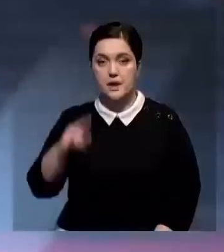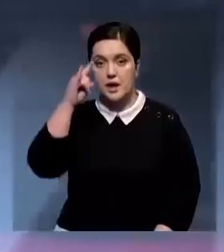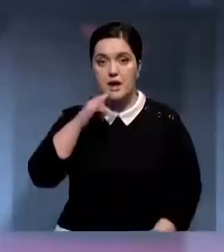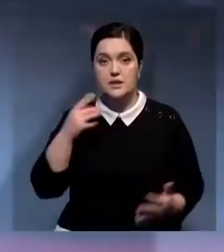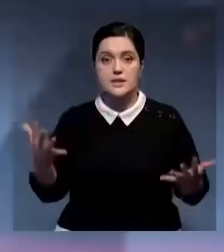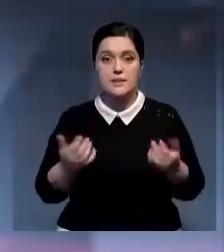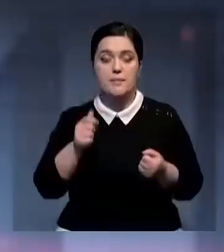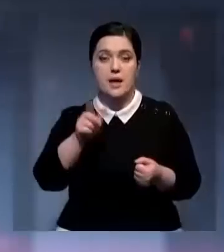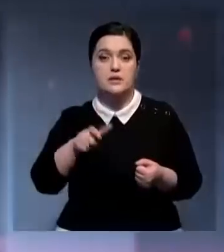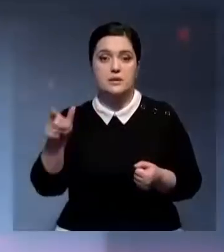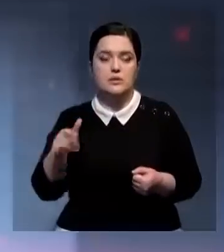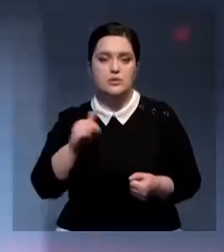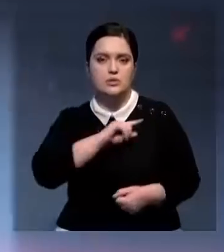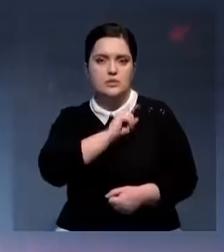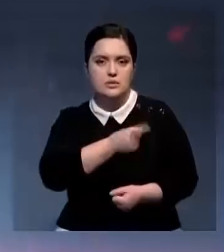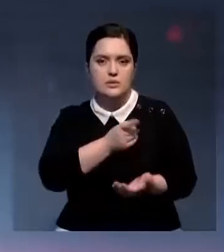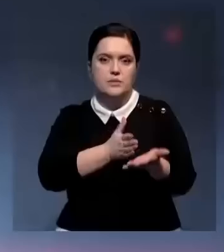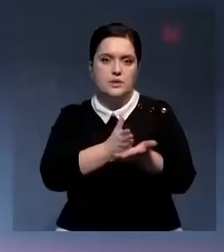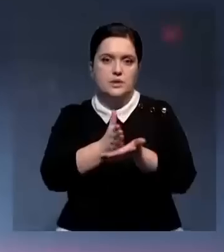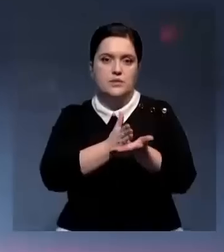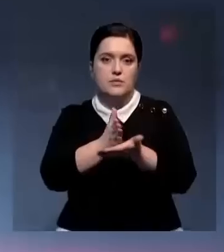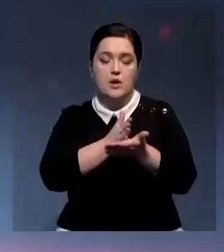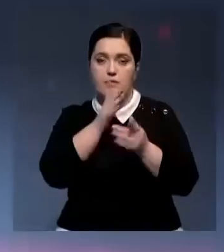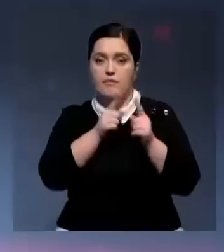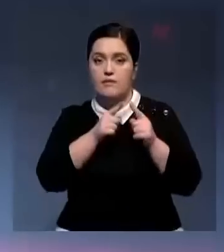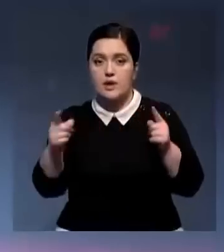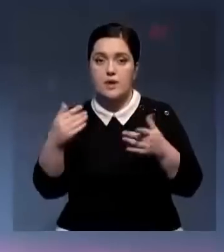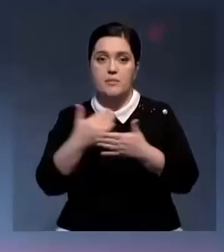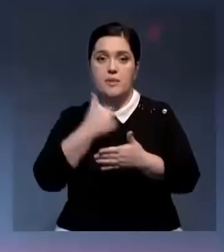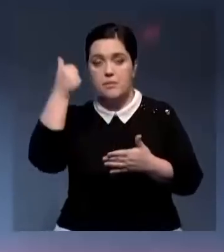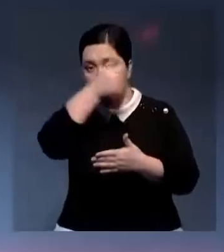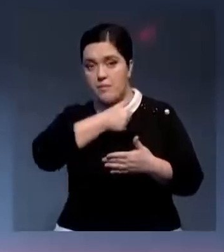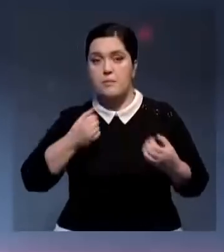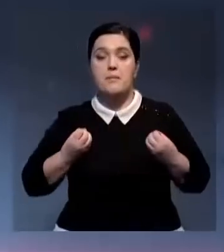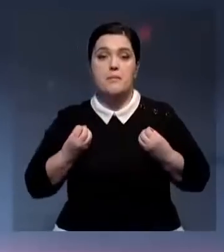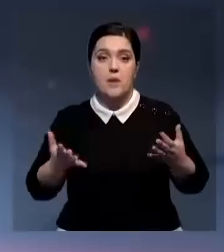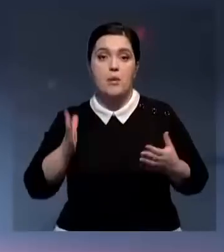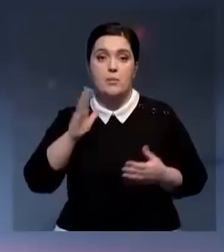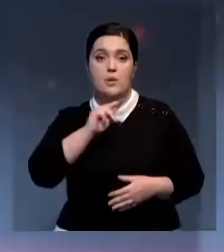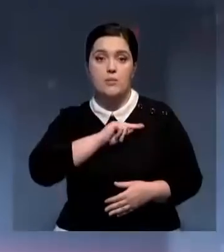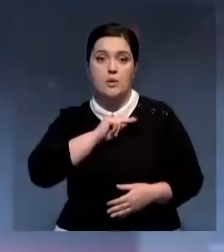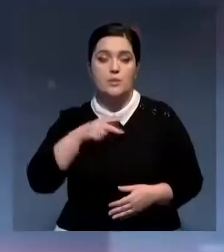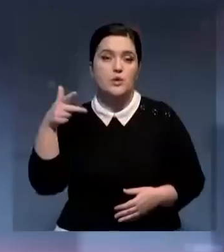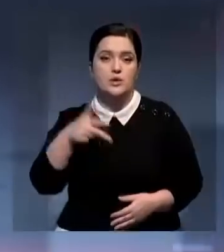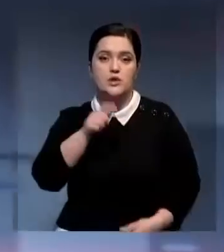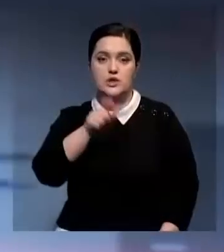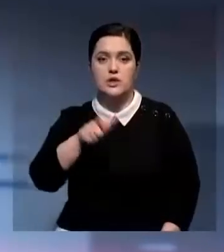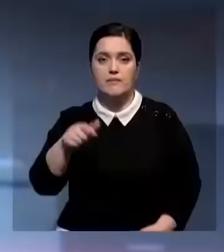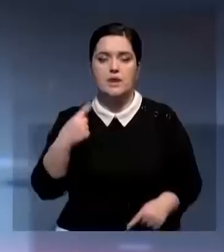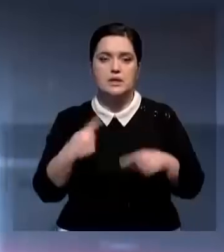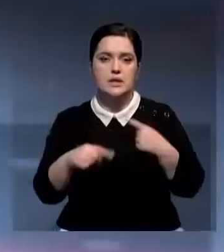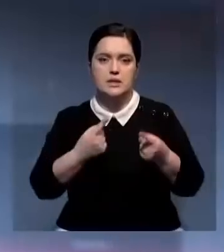Казахстанские спасатели перешли на усиленный режим несения службы в период новогодних праздников. По стране будут работать более 3000